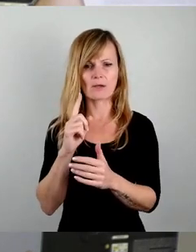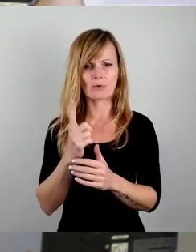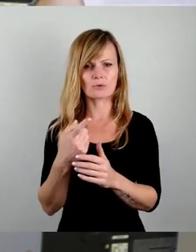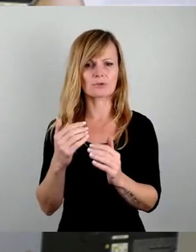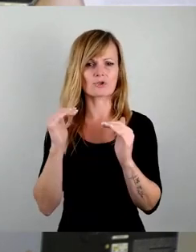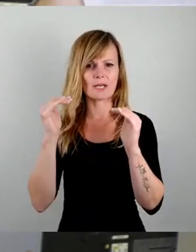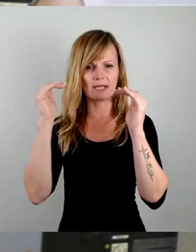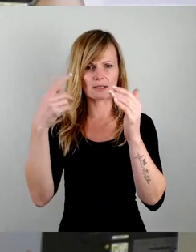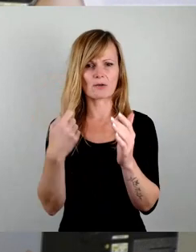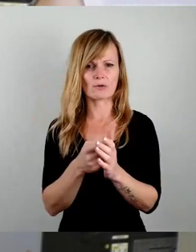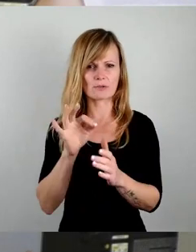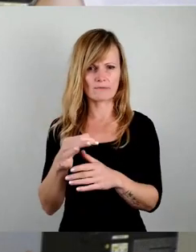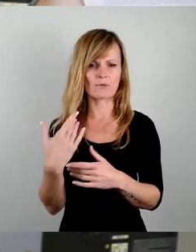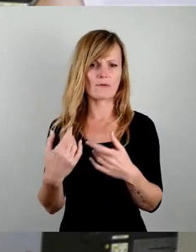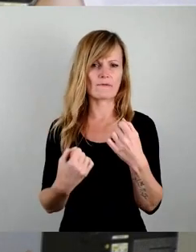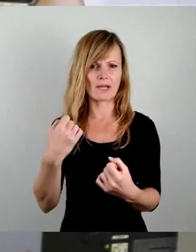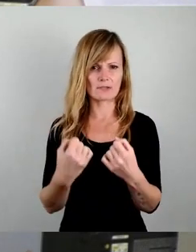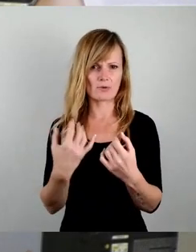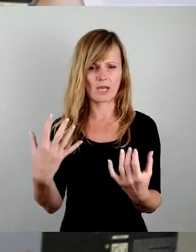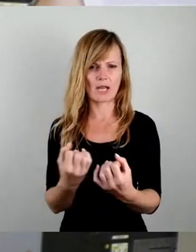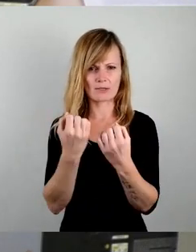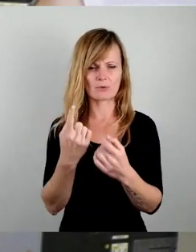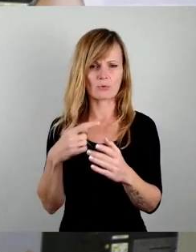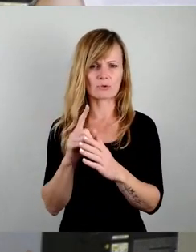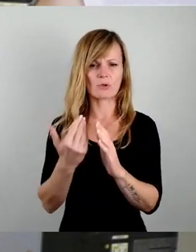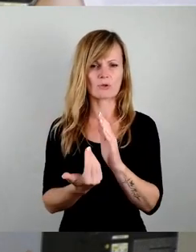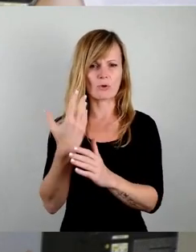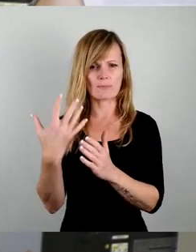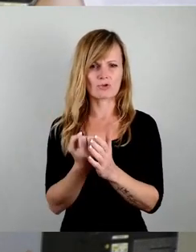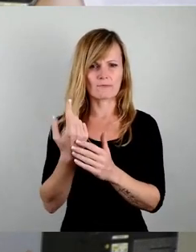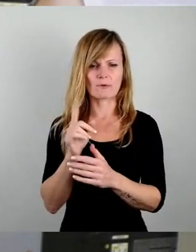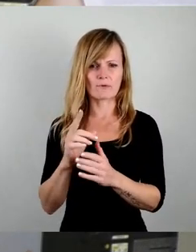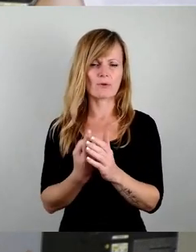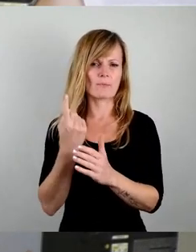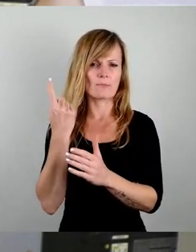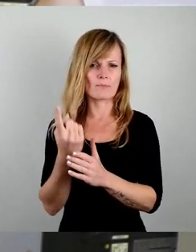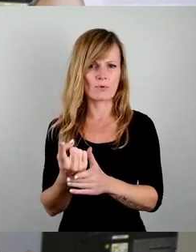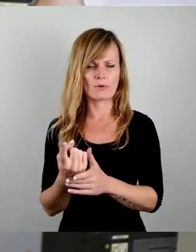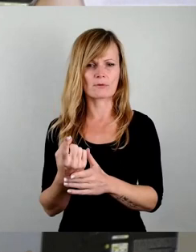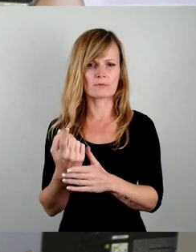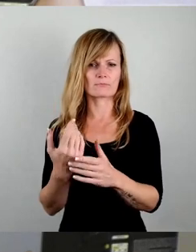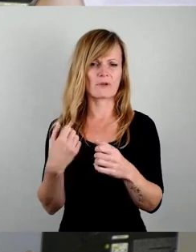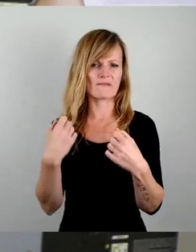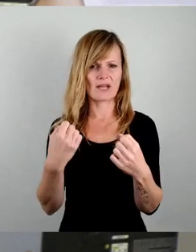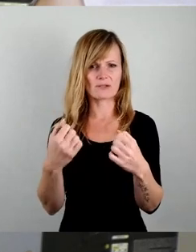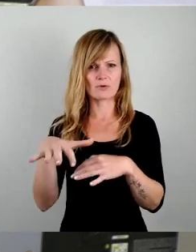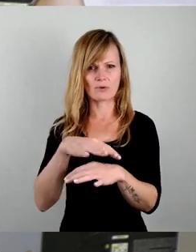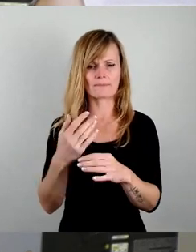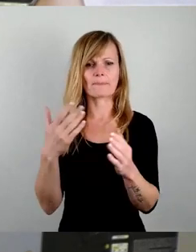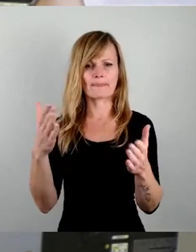Fahrzeugerhaltung und der Neubeschaffung von Müllfahrzeugen mit klimafreundlichen Antrieben teilweise mit verursacht.